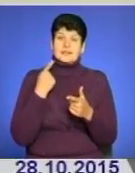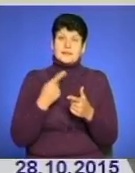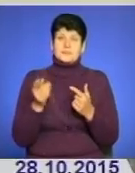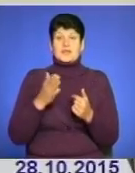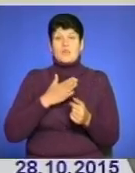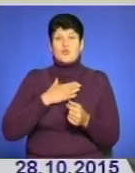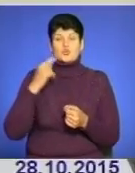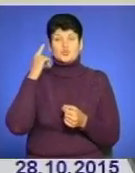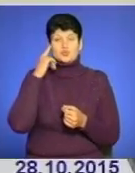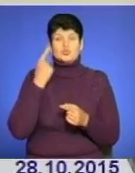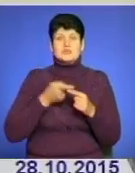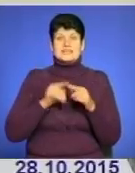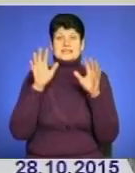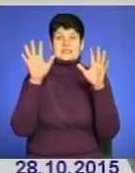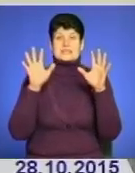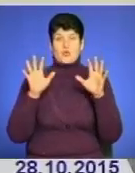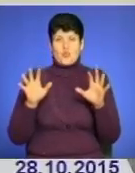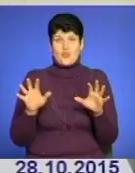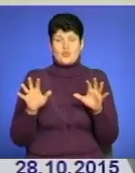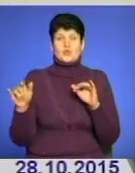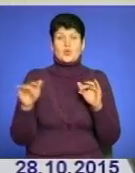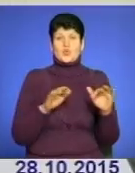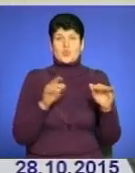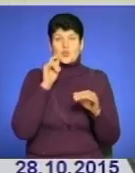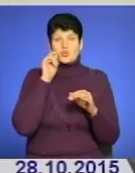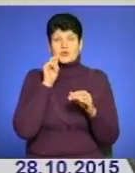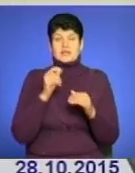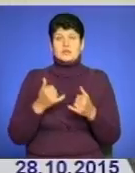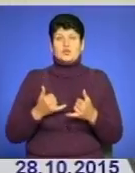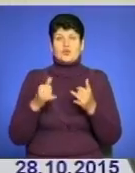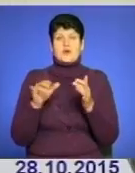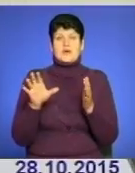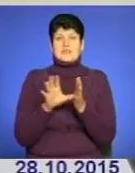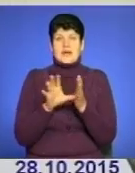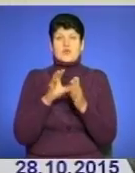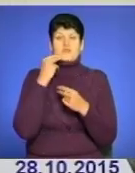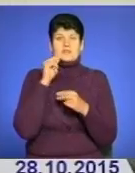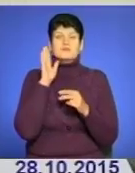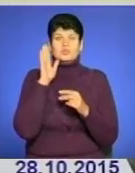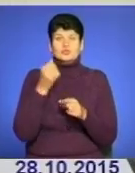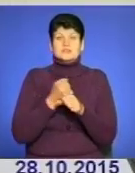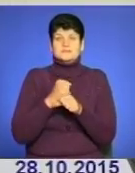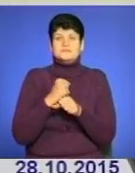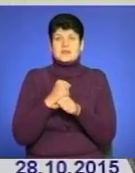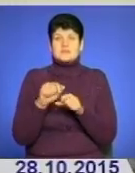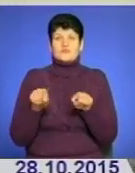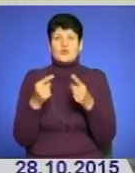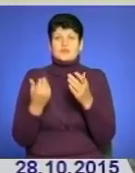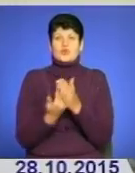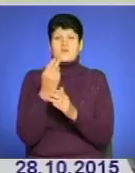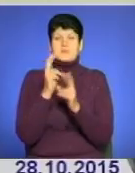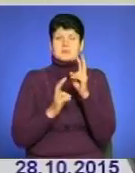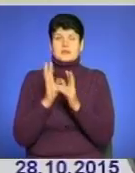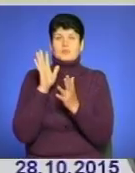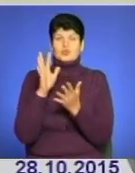мою думку, даний закон і рух України до енергоефективності, він буде, власне, стимулювати створення нових підприємств, які будуть